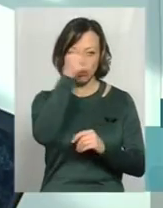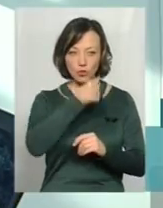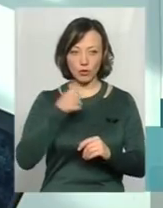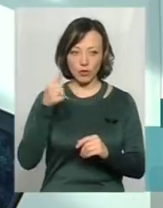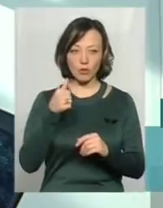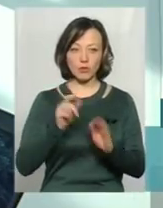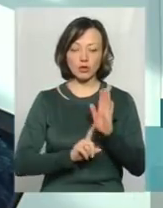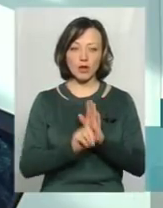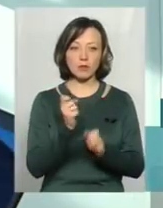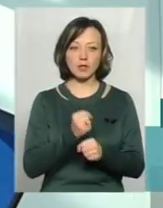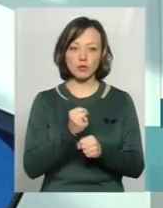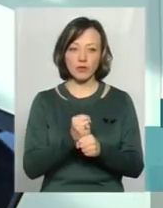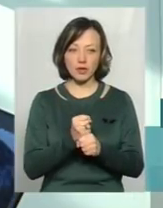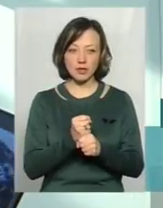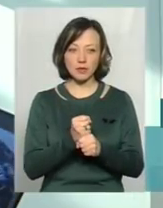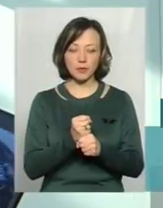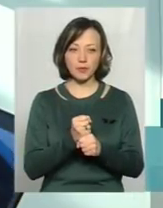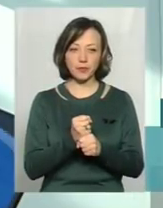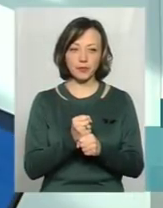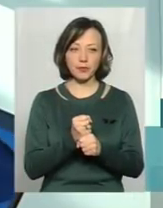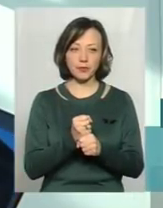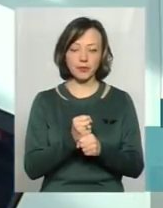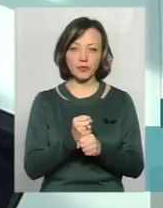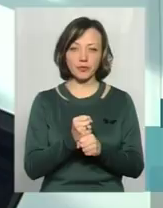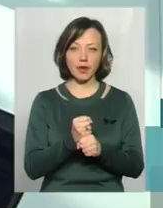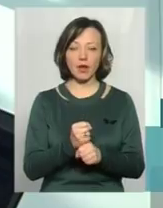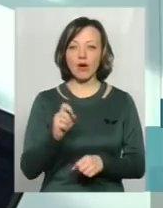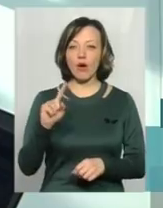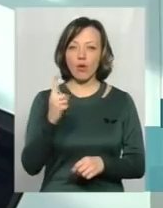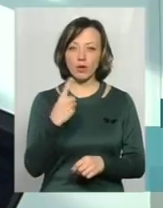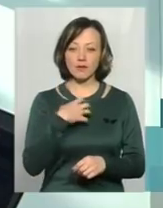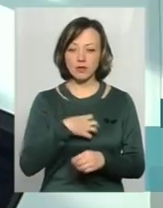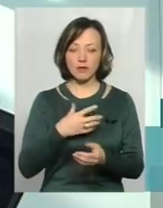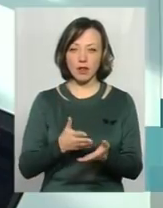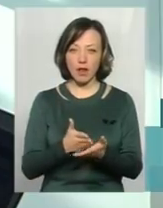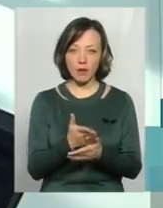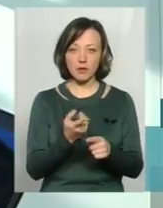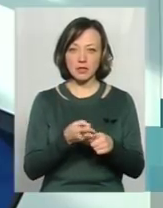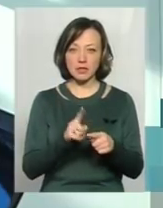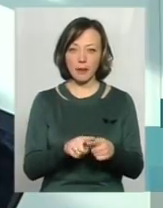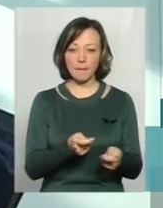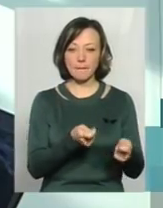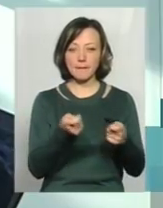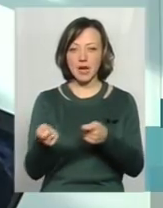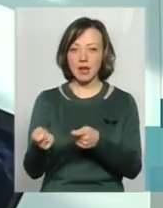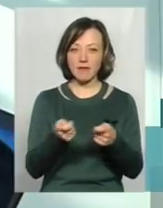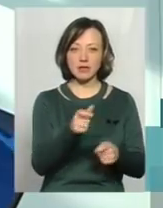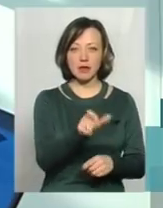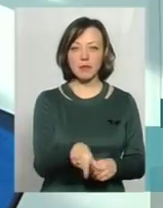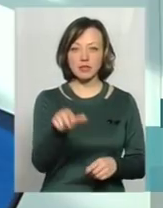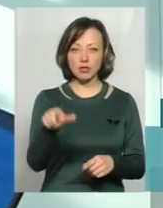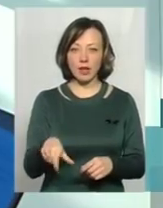запрацювали, саме один із пріоритетних напрямків стало перевезення пазажирів на таксі